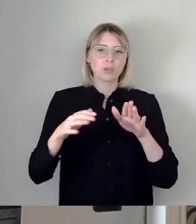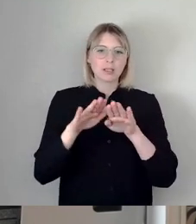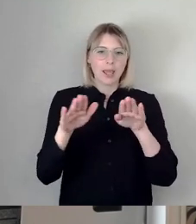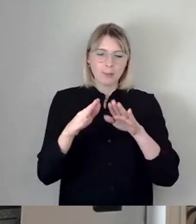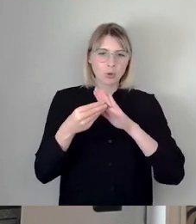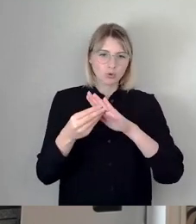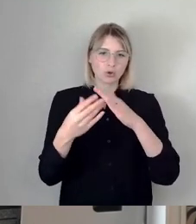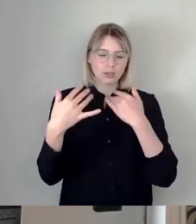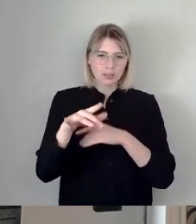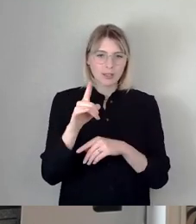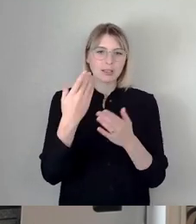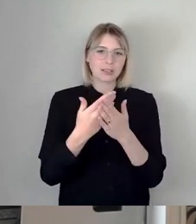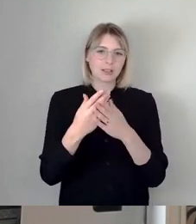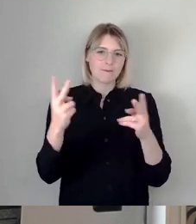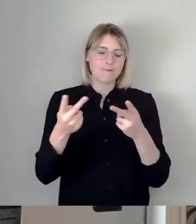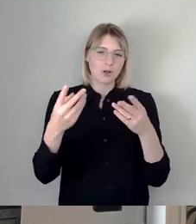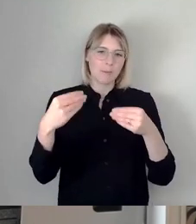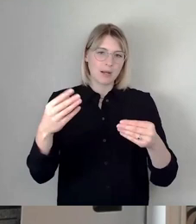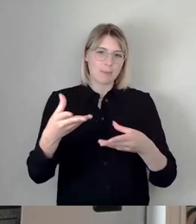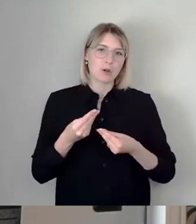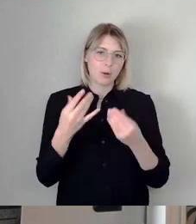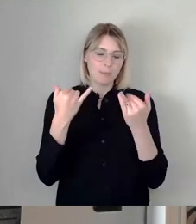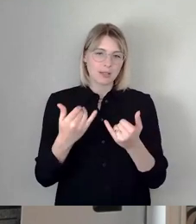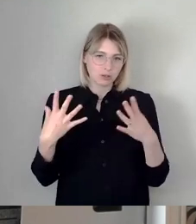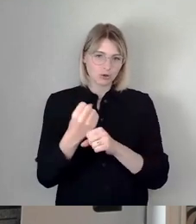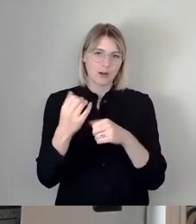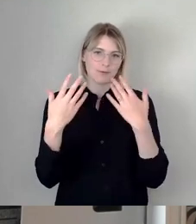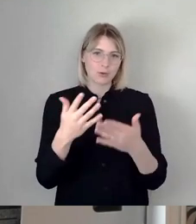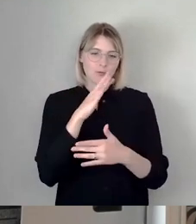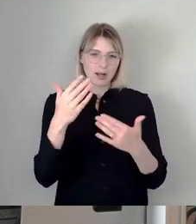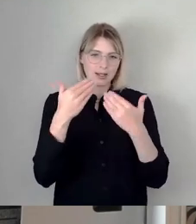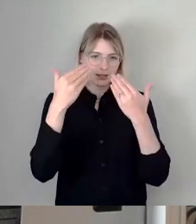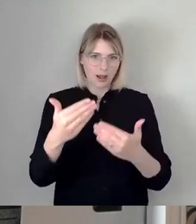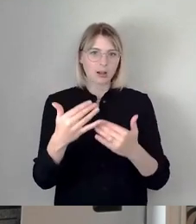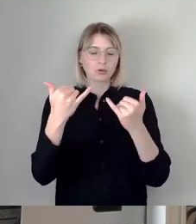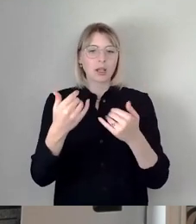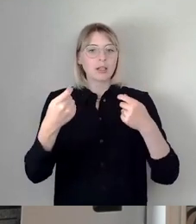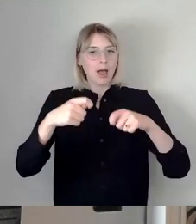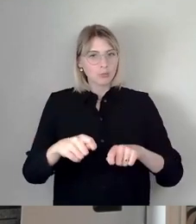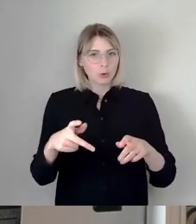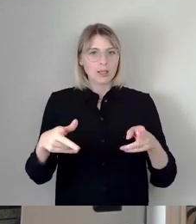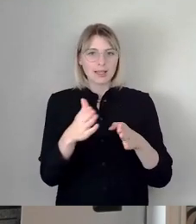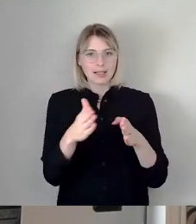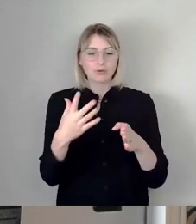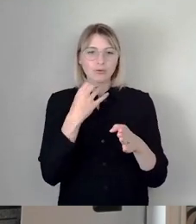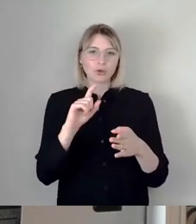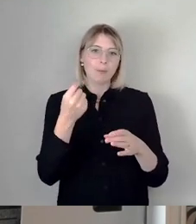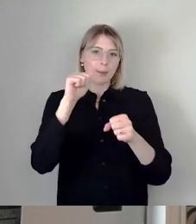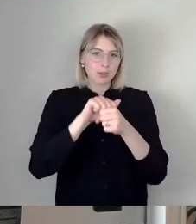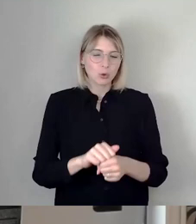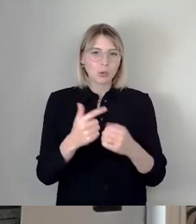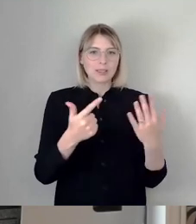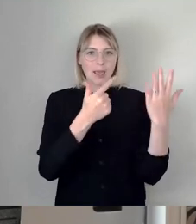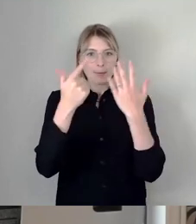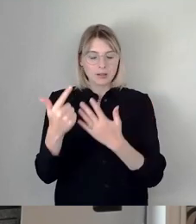Fördermittel kommen, die das Ganze jetzt realisieren. Herzlichen Dank. Und zum Abschluss der Legislatur würde ich das einfach mal betonen nach sieben Jahren. Das ist, würde ich